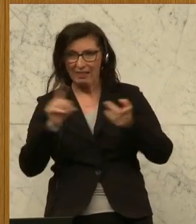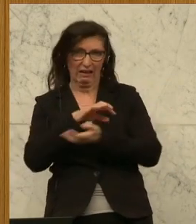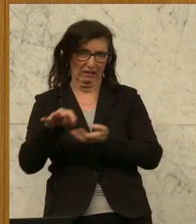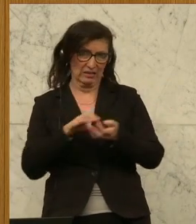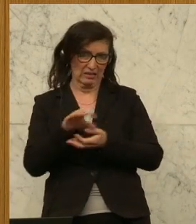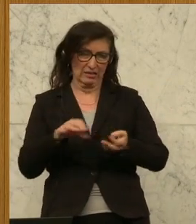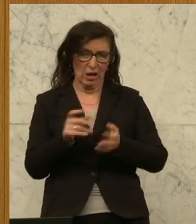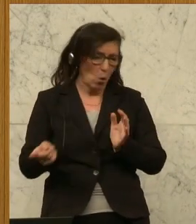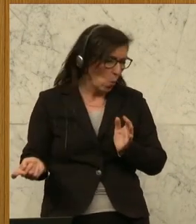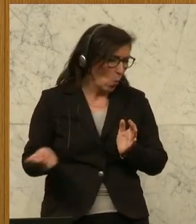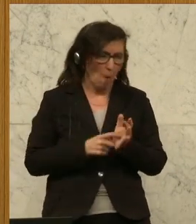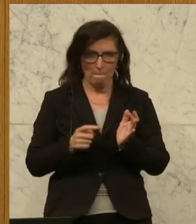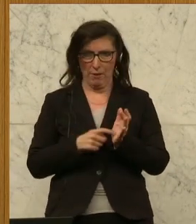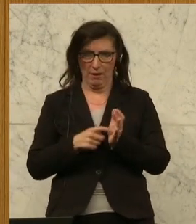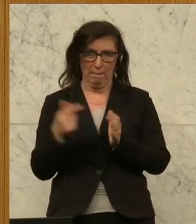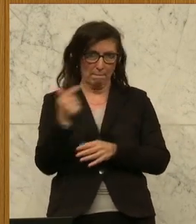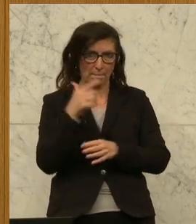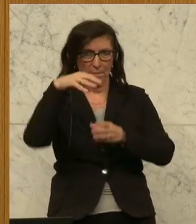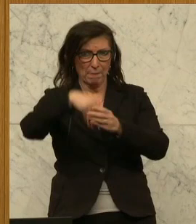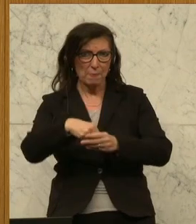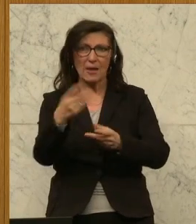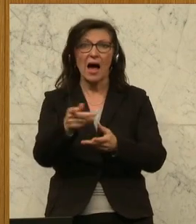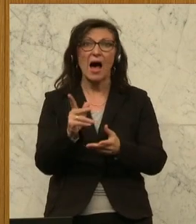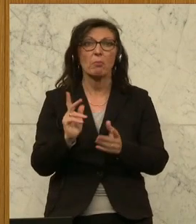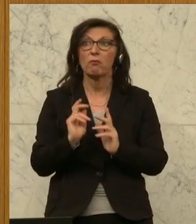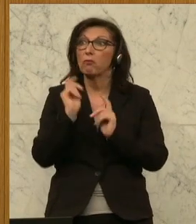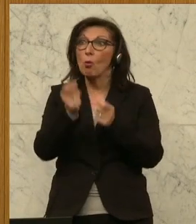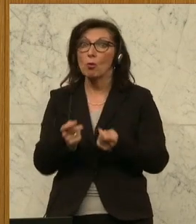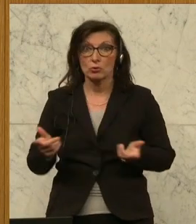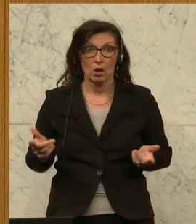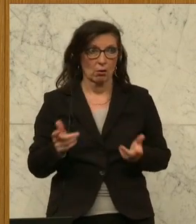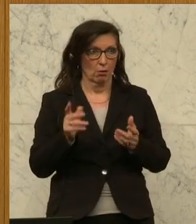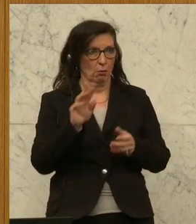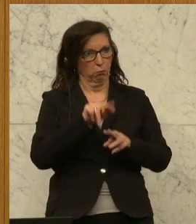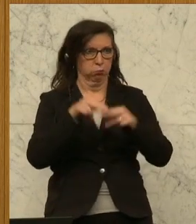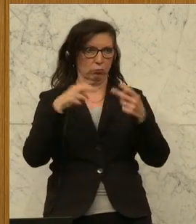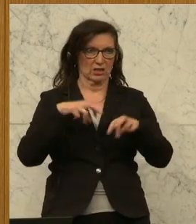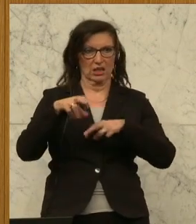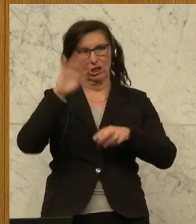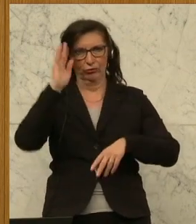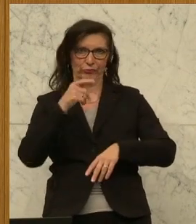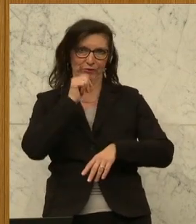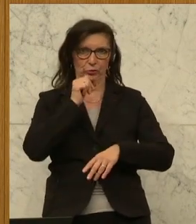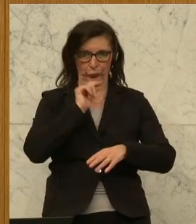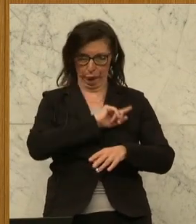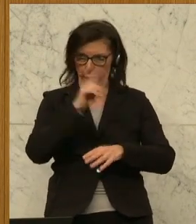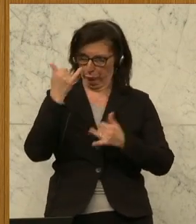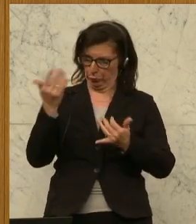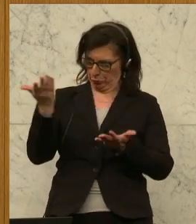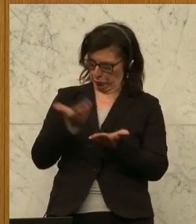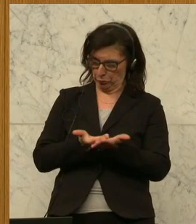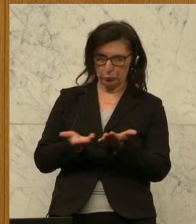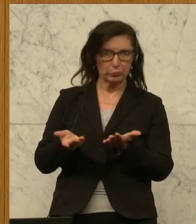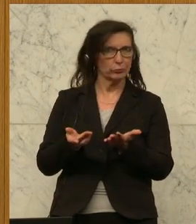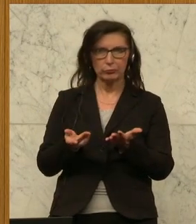unbedingt abdeckt. Und das tut es nicht, Vorschlag, die Bundesregierung Schwarz-Grün bis jetzt vorgelegt hat. Also da